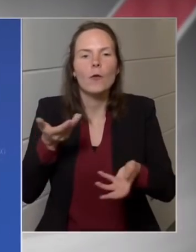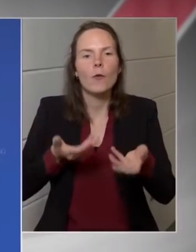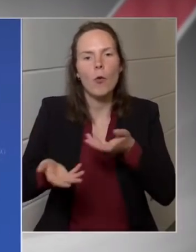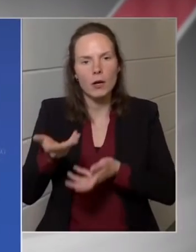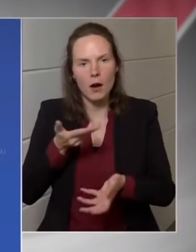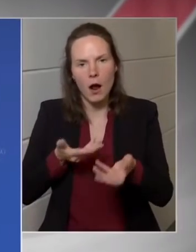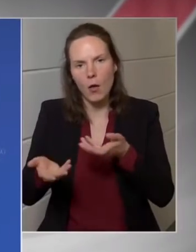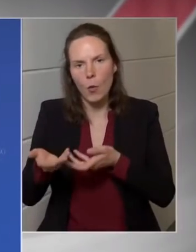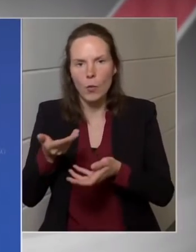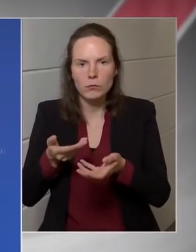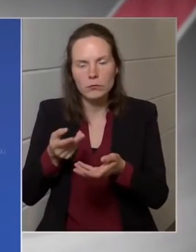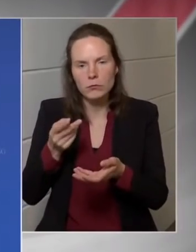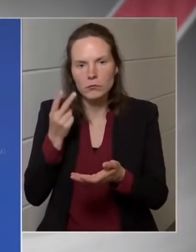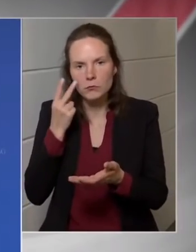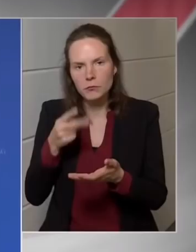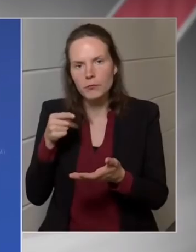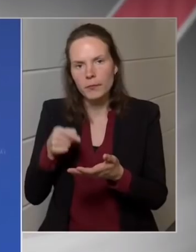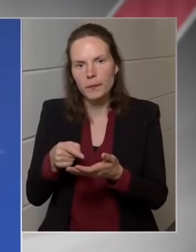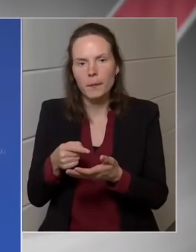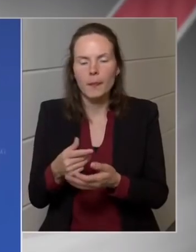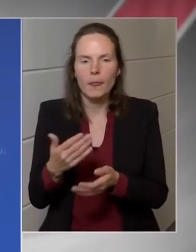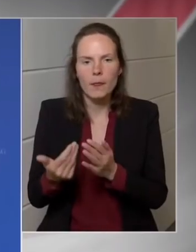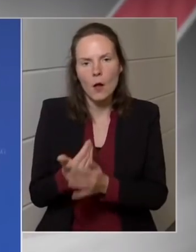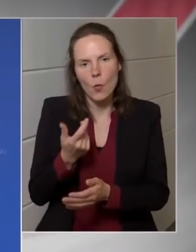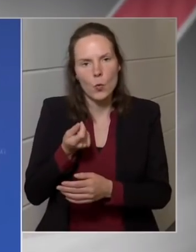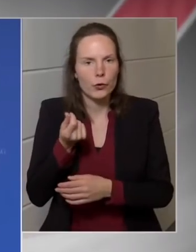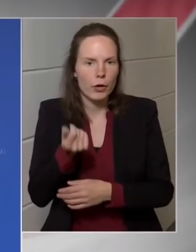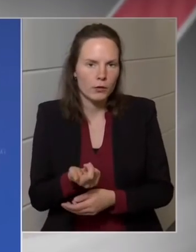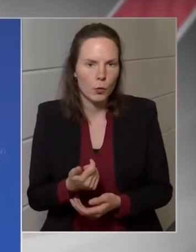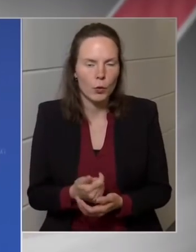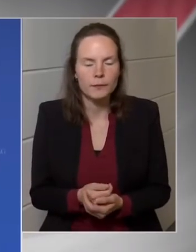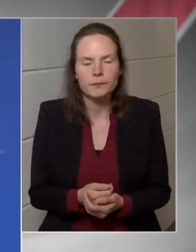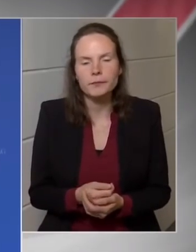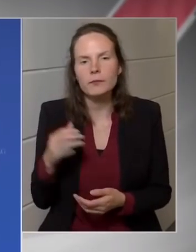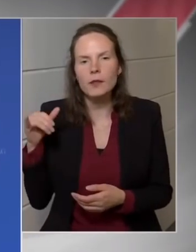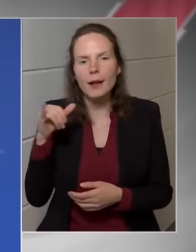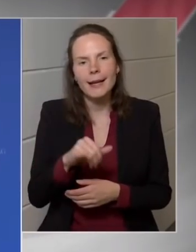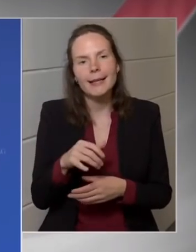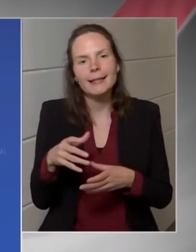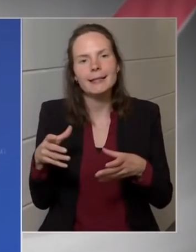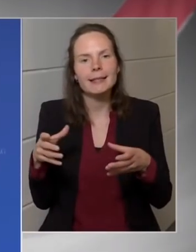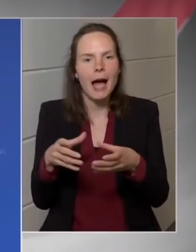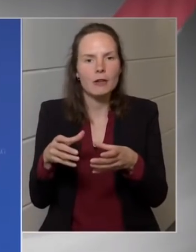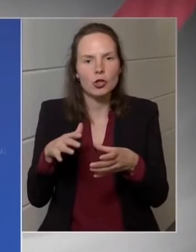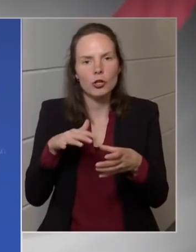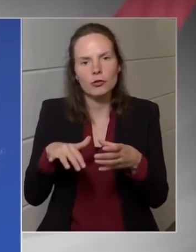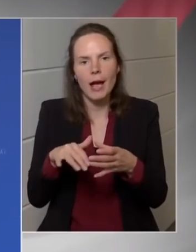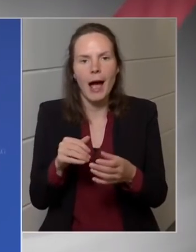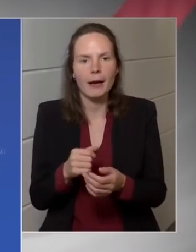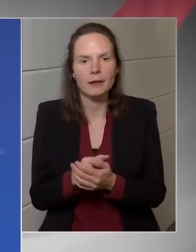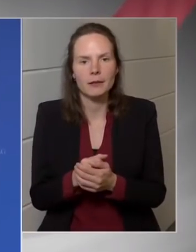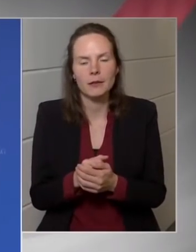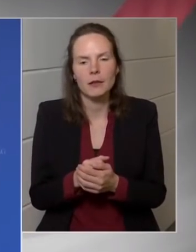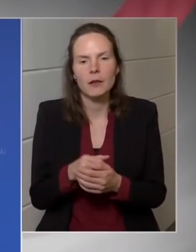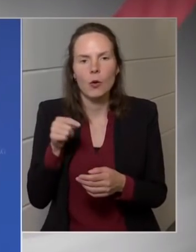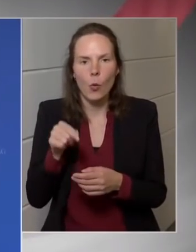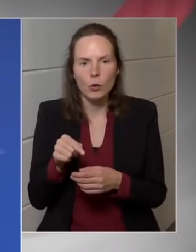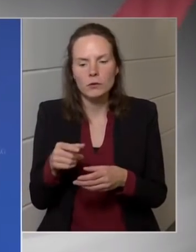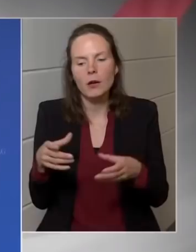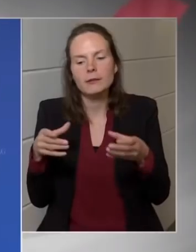kerül kivetésre egy új adó. A légitársaság adónál a légitársaságot